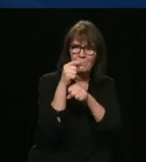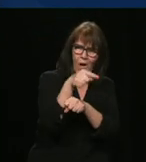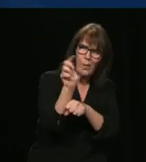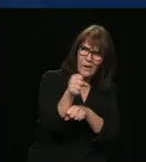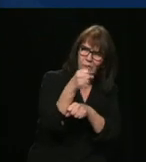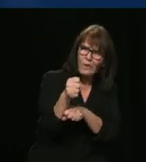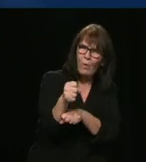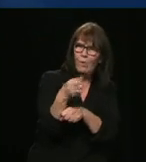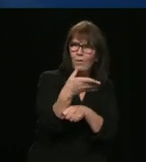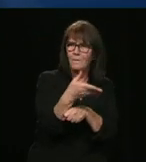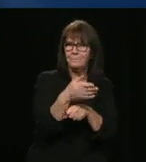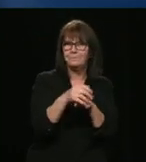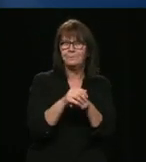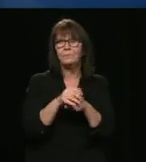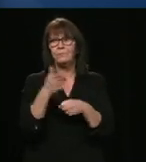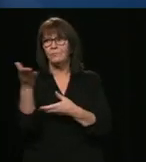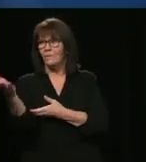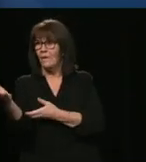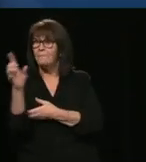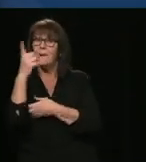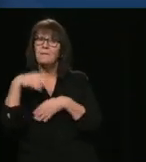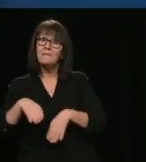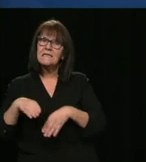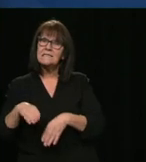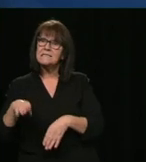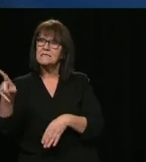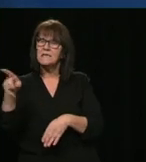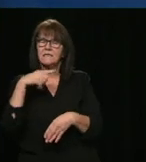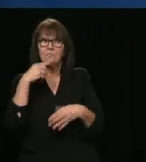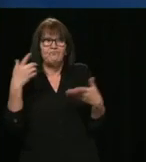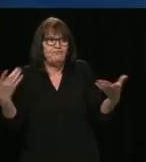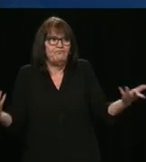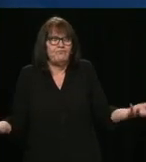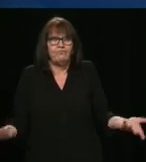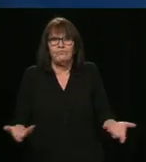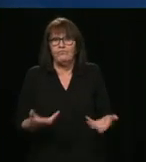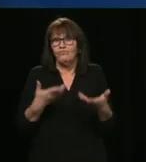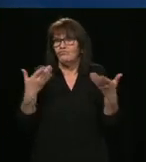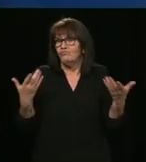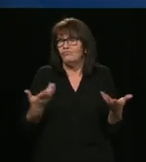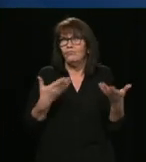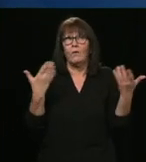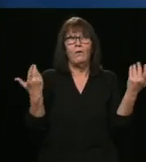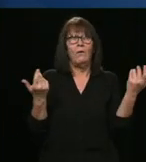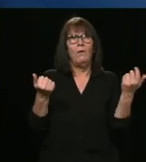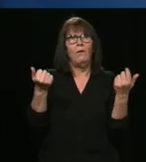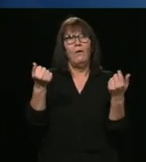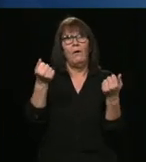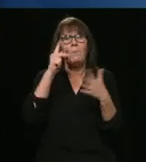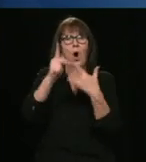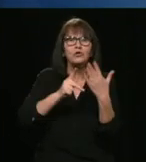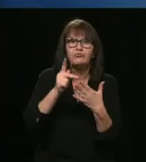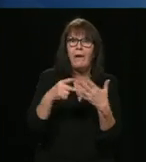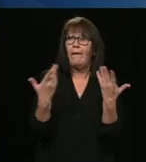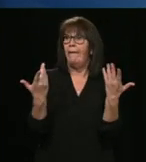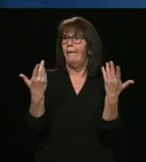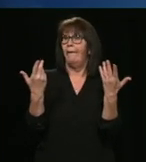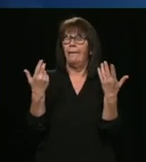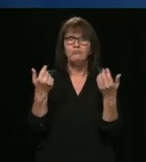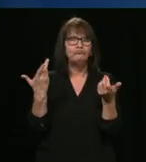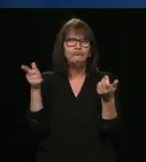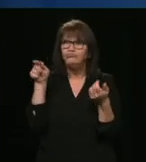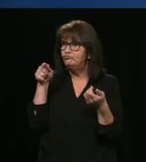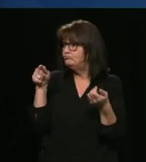M. le Président, il y a toutes sortes de projets économiques qui sont déposés au bureau du ministre de l'Économie. On regarde